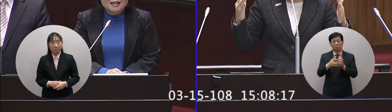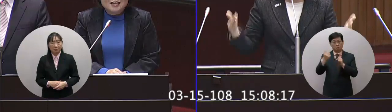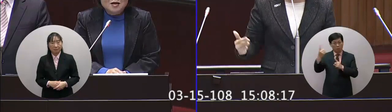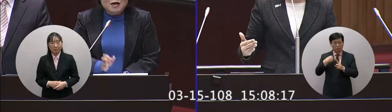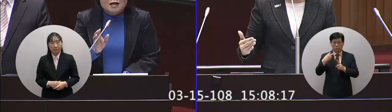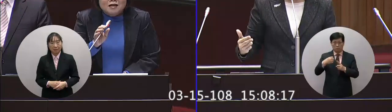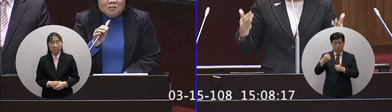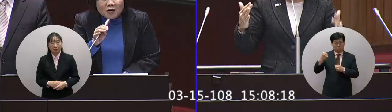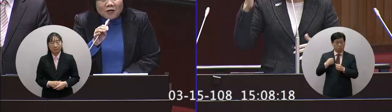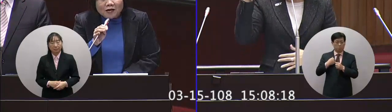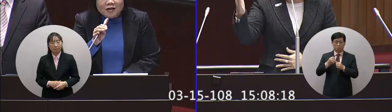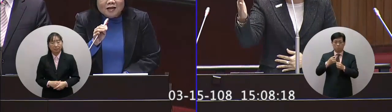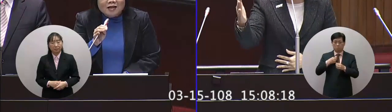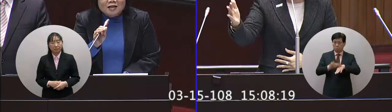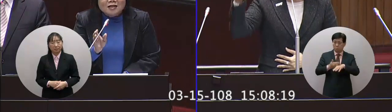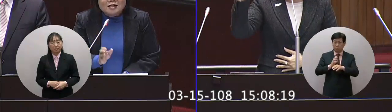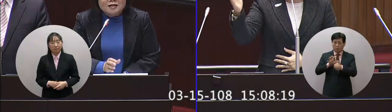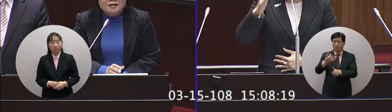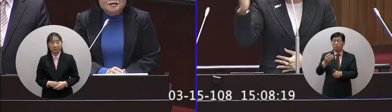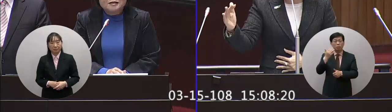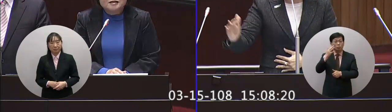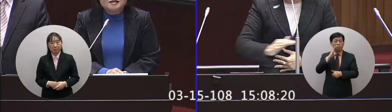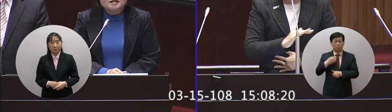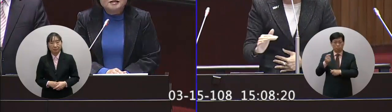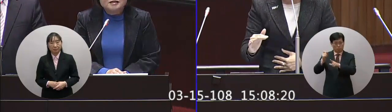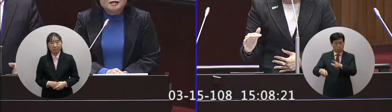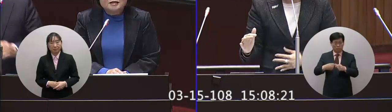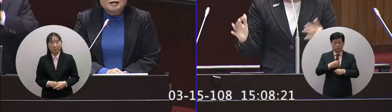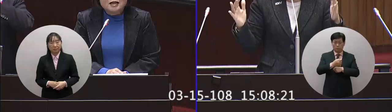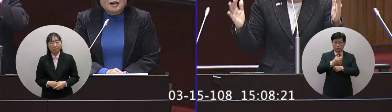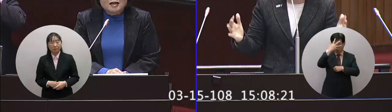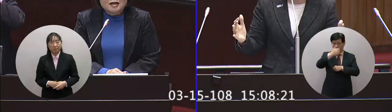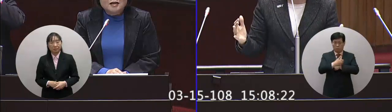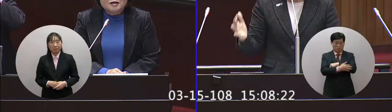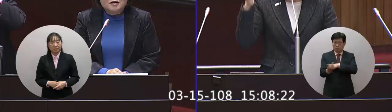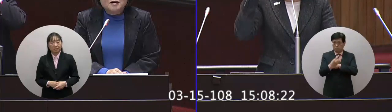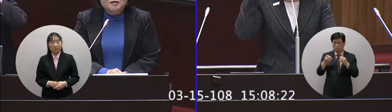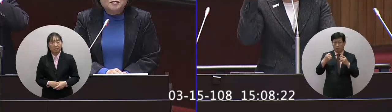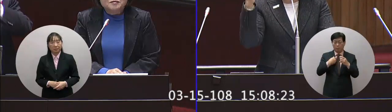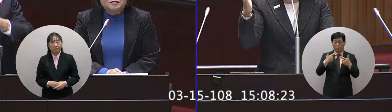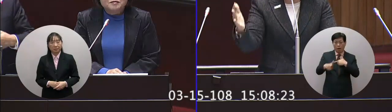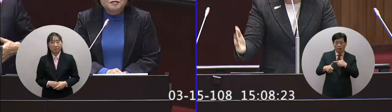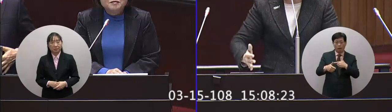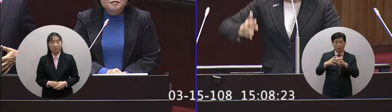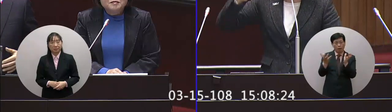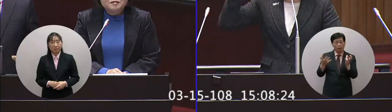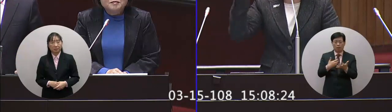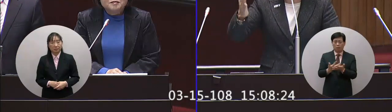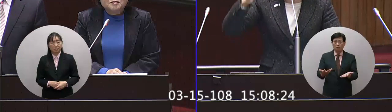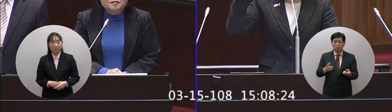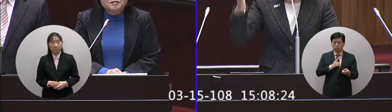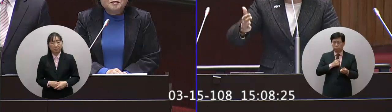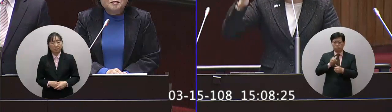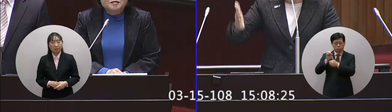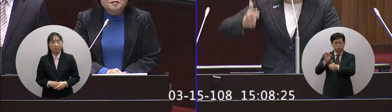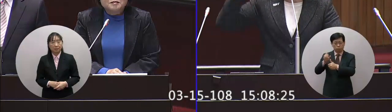沒有比較強的手段如果華運今天跟勞資的協商裡面破裂的話你們用什麼方式去